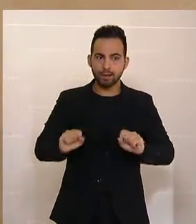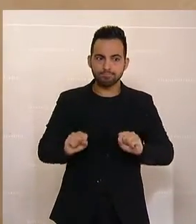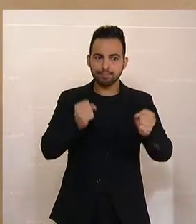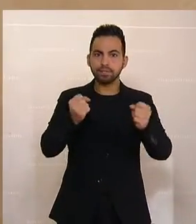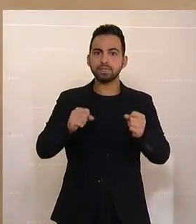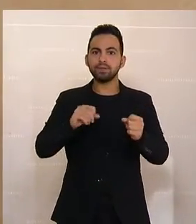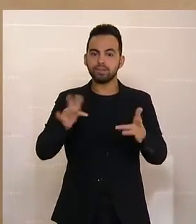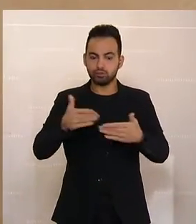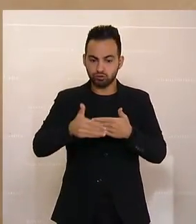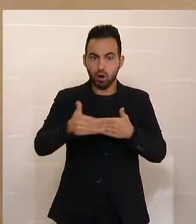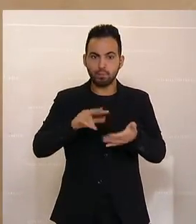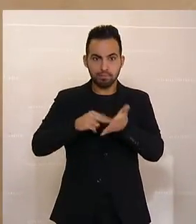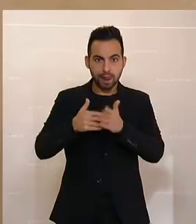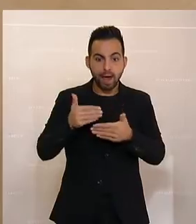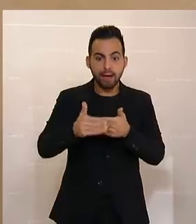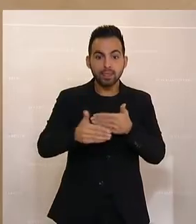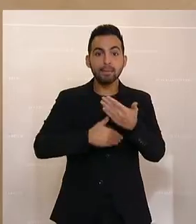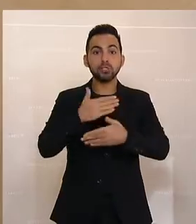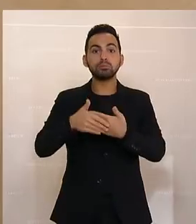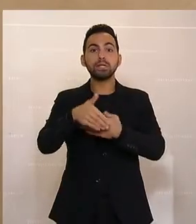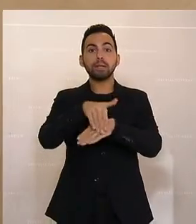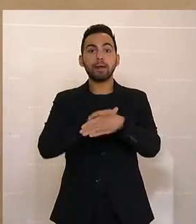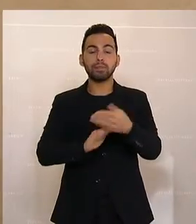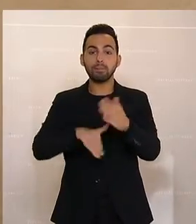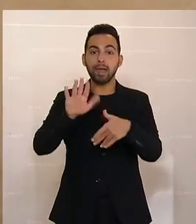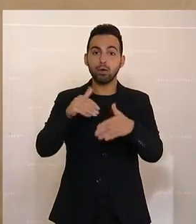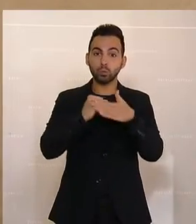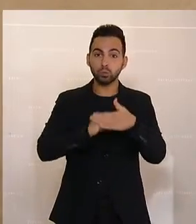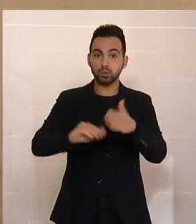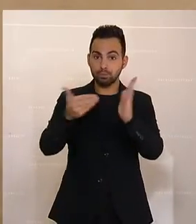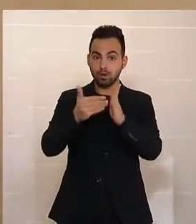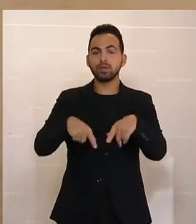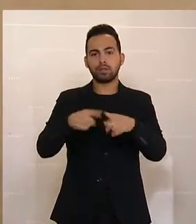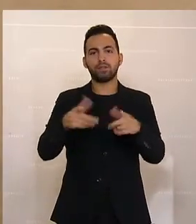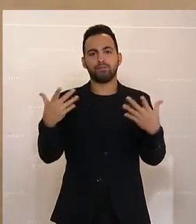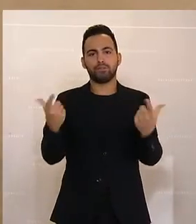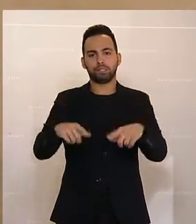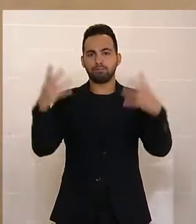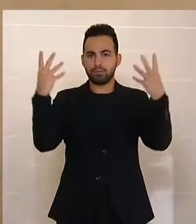auf Sichtfahrend agieren, wenn Gemeinden mehr Unterstützung brauchen. Und dann werden sie die auch bekommen.